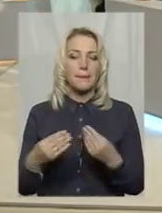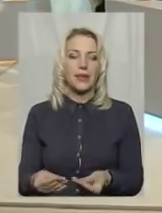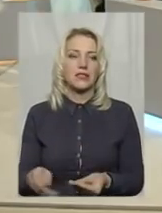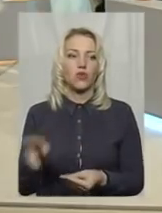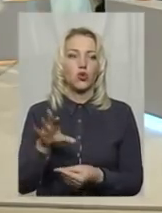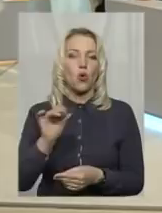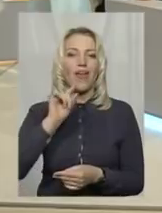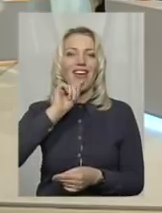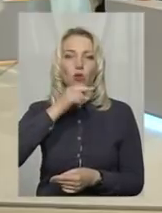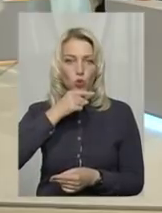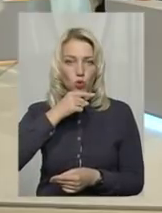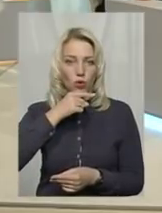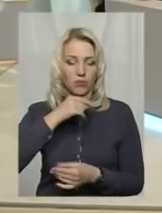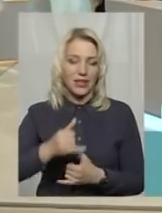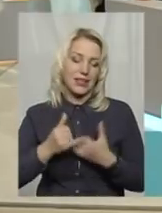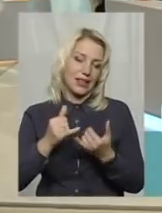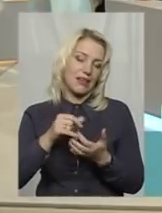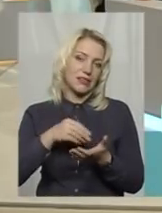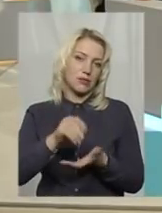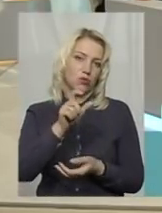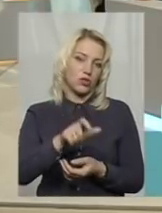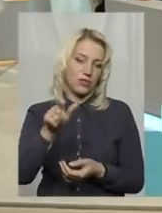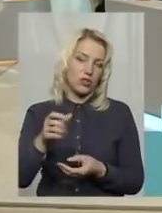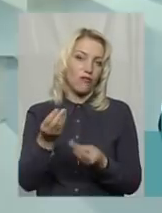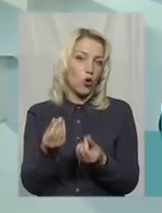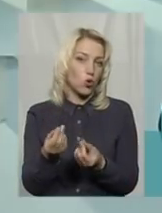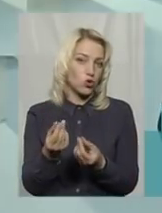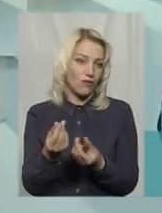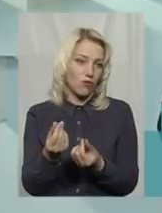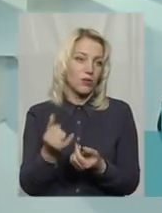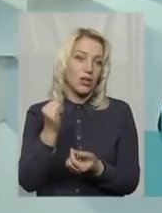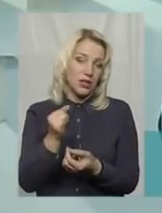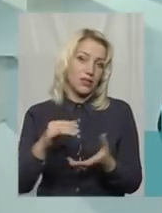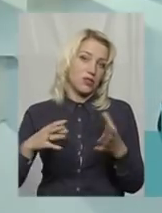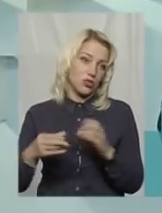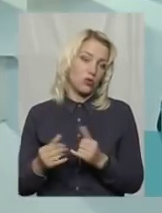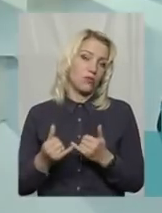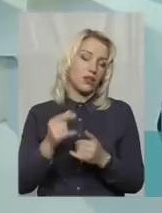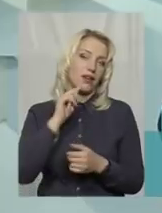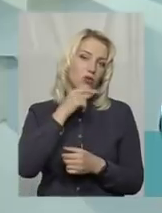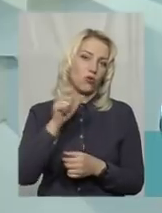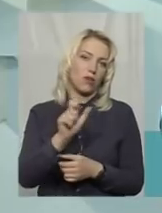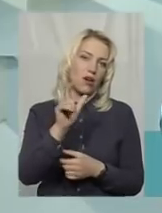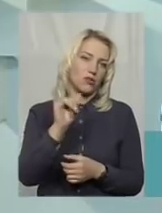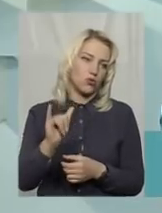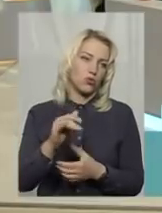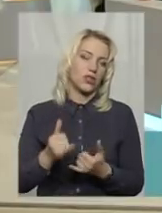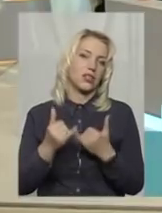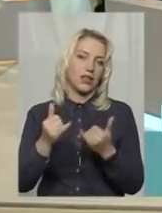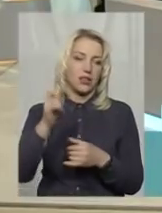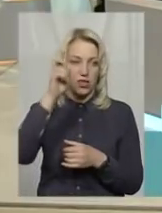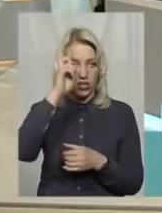економії для споживача в грошовому еквіваленті, ну і цілому для економії газу, в цілому для держав.